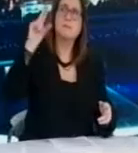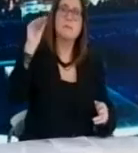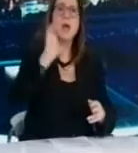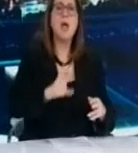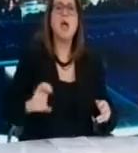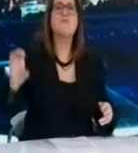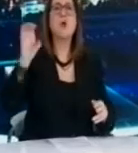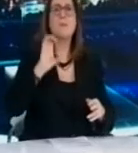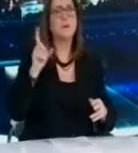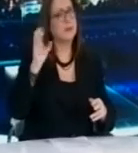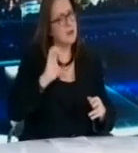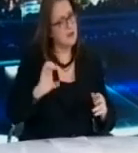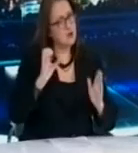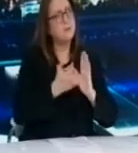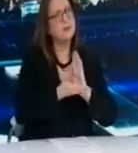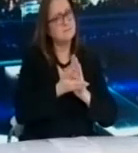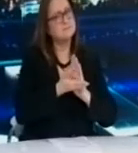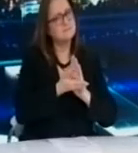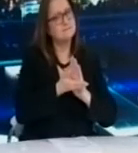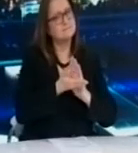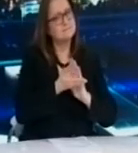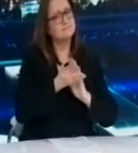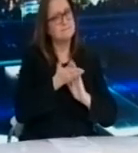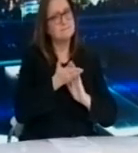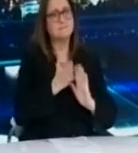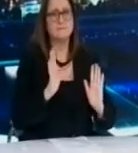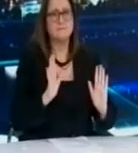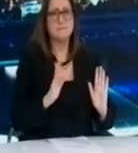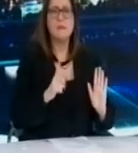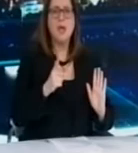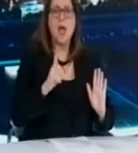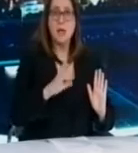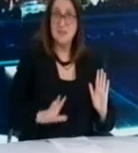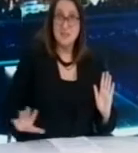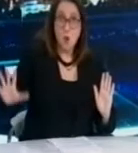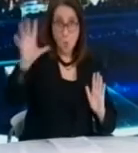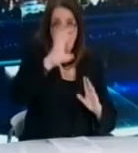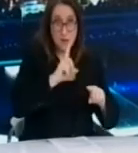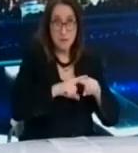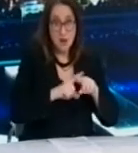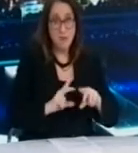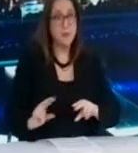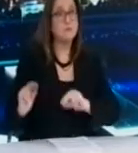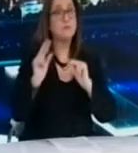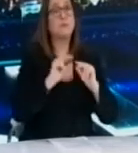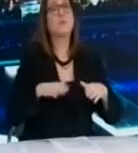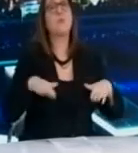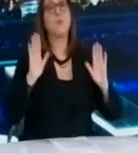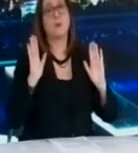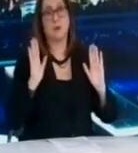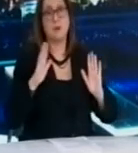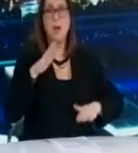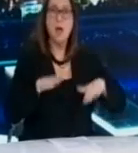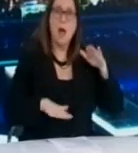Η έκρηξη κρουσμάτων και διασπορά που σημειώνεται έφερε νέα περιοριστικά μέτρα για το Δήμο Αρταίων ο οποίος